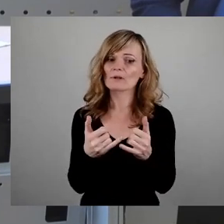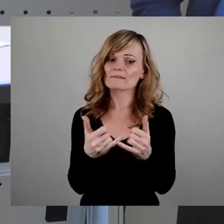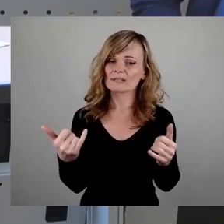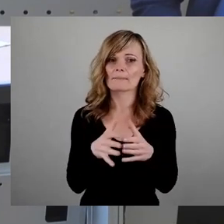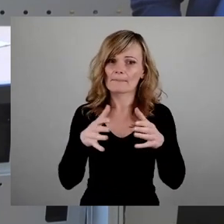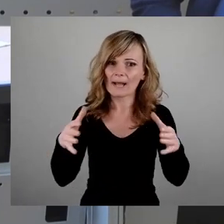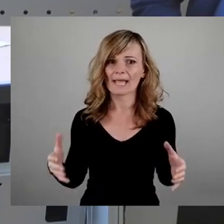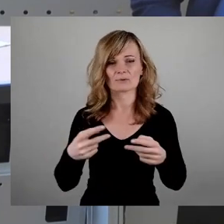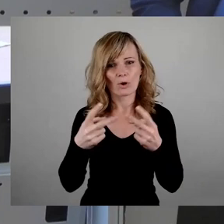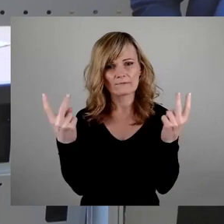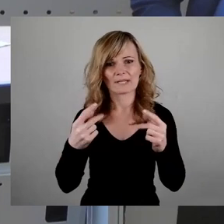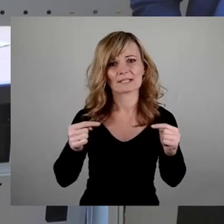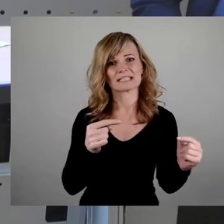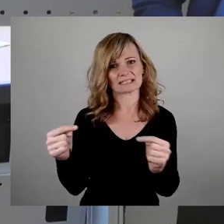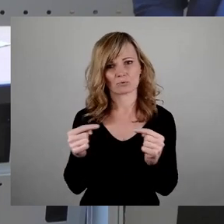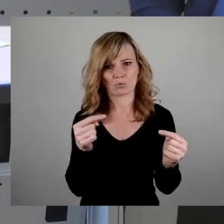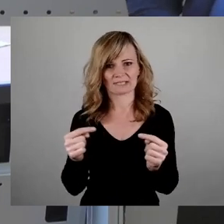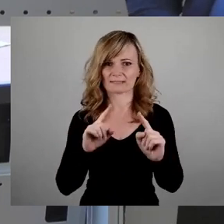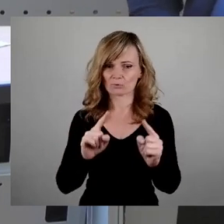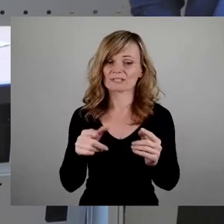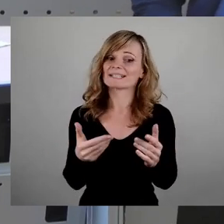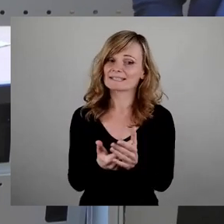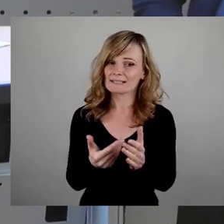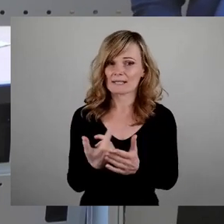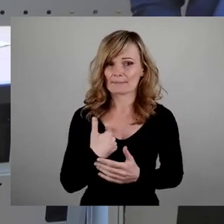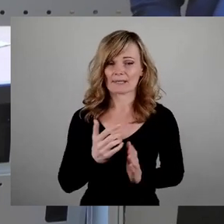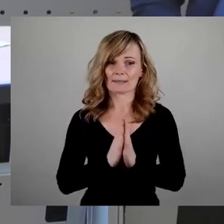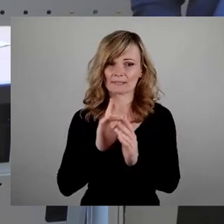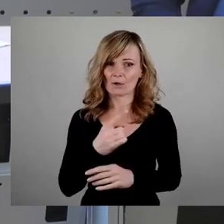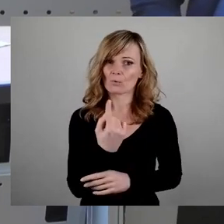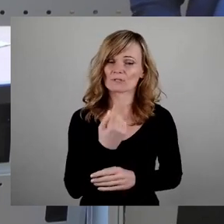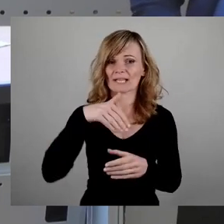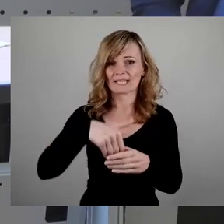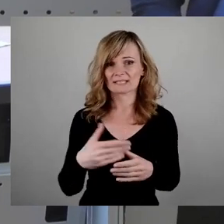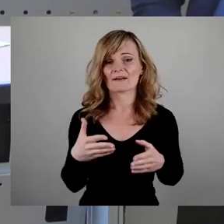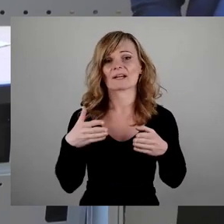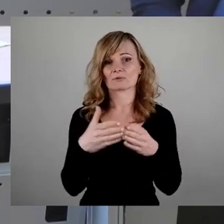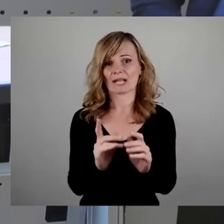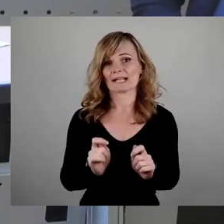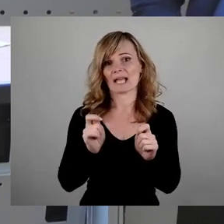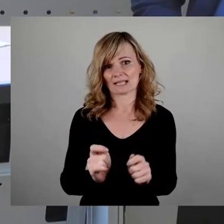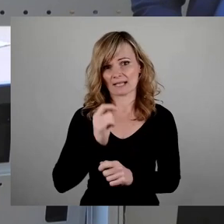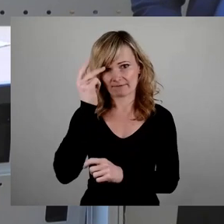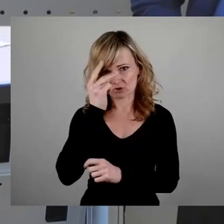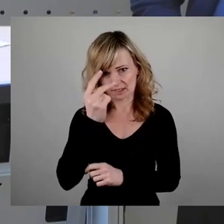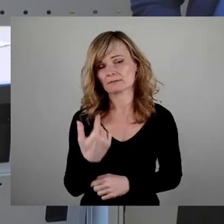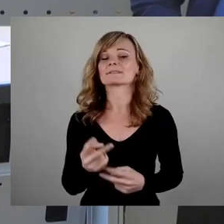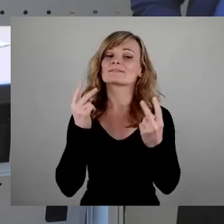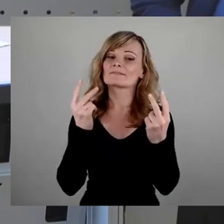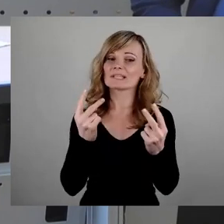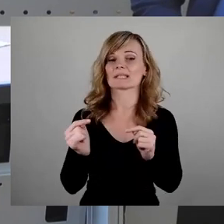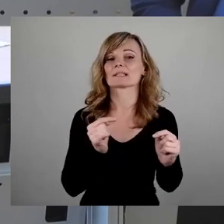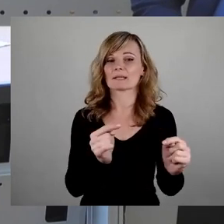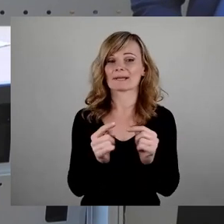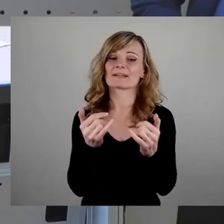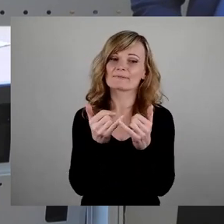Diskurs passieren. In diesem Sinne bitte ich auch, unseren interfraktionellen Antrag zu verstehen, der eine notwendige Debatte über das Wie